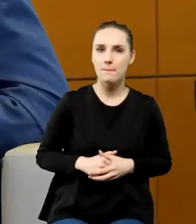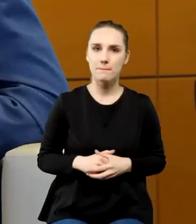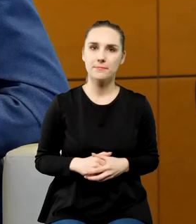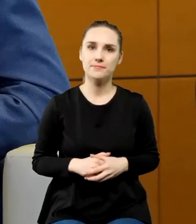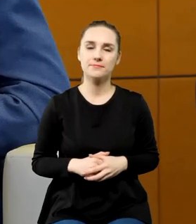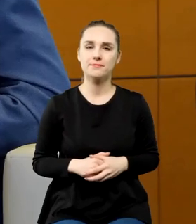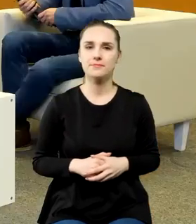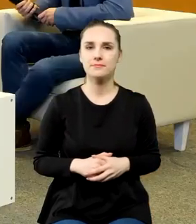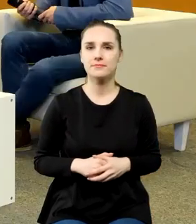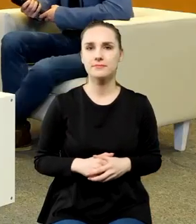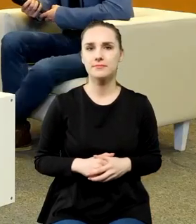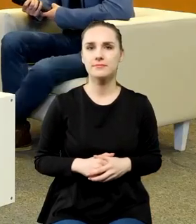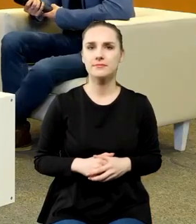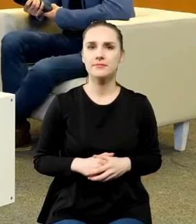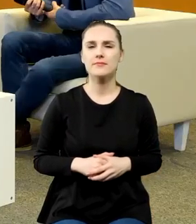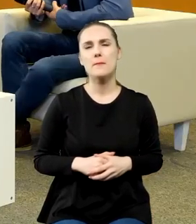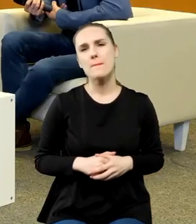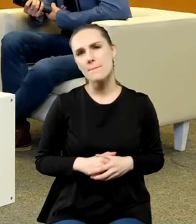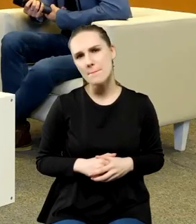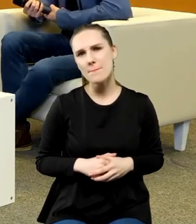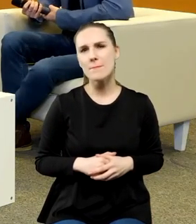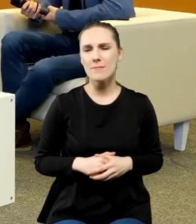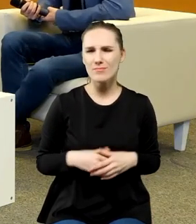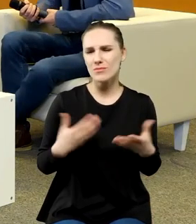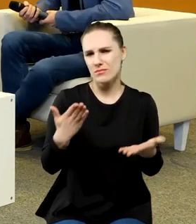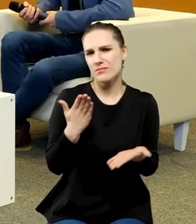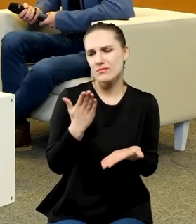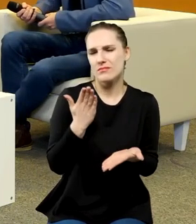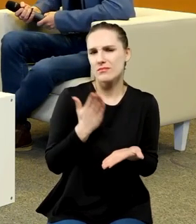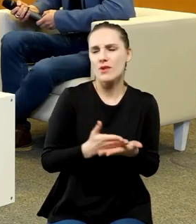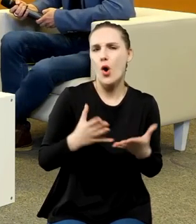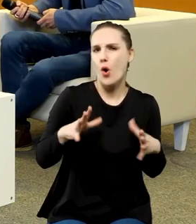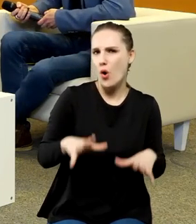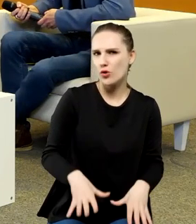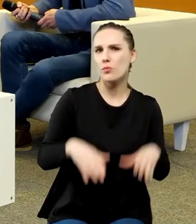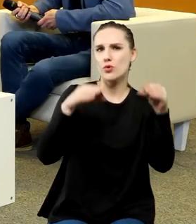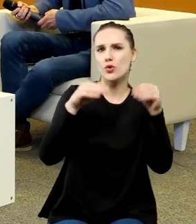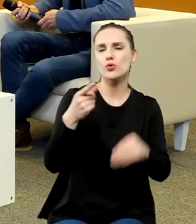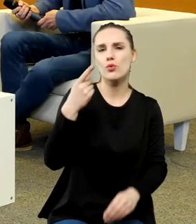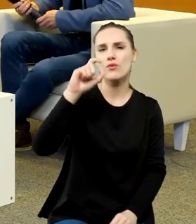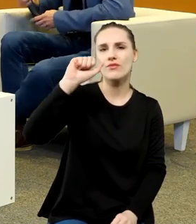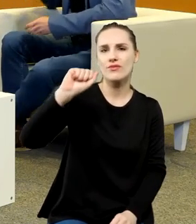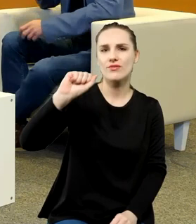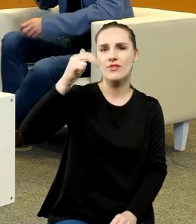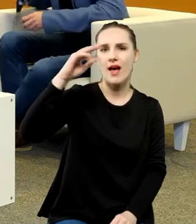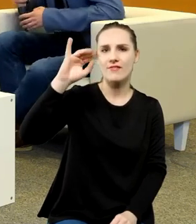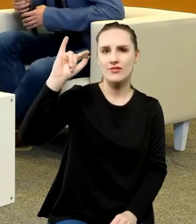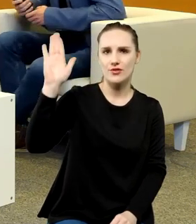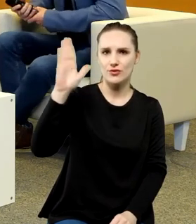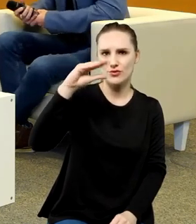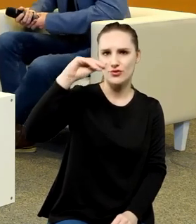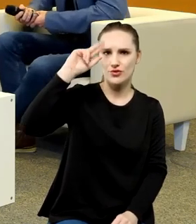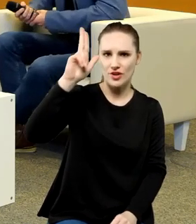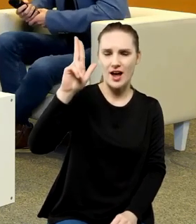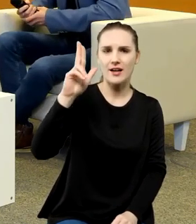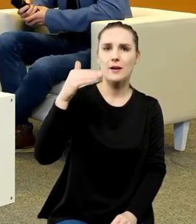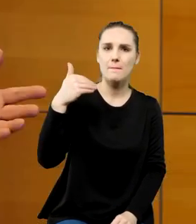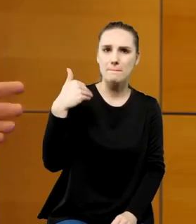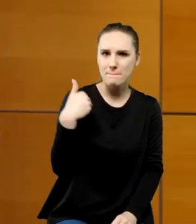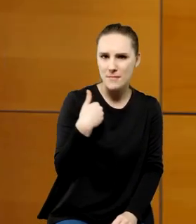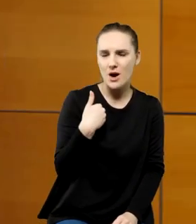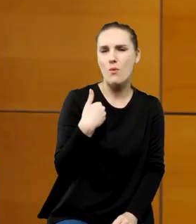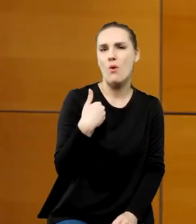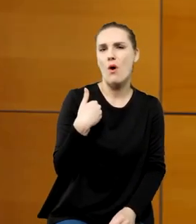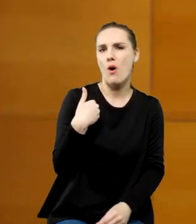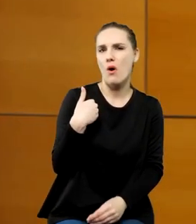znaczy, nie no, właściwie od początku Dantyszek, jak wiadomo, się napraszał, więc właściwie